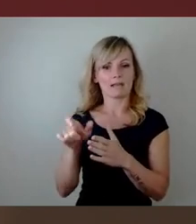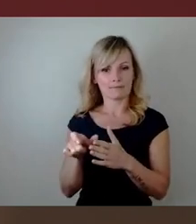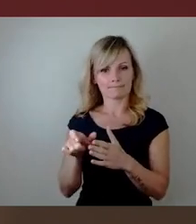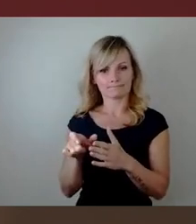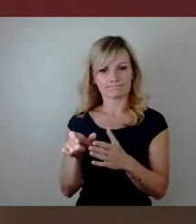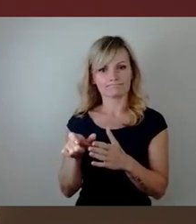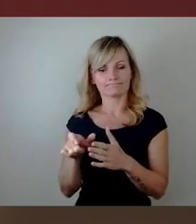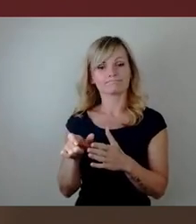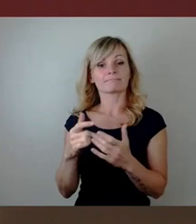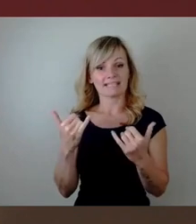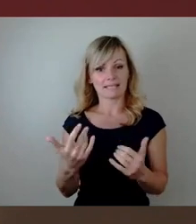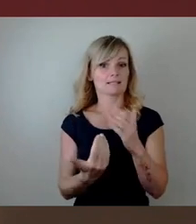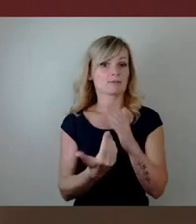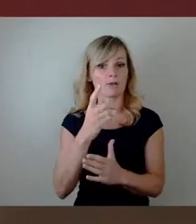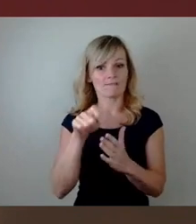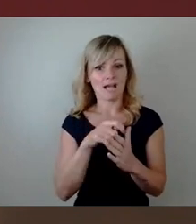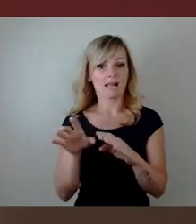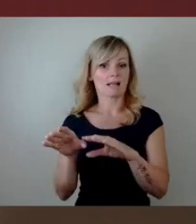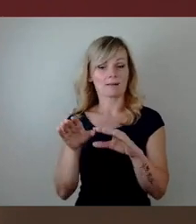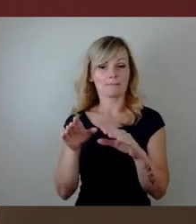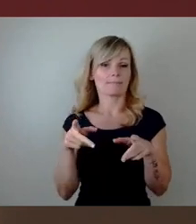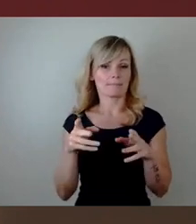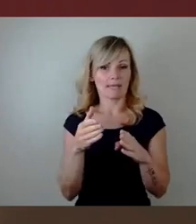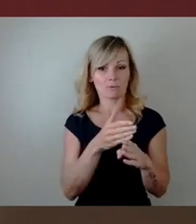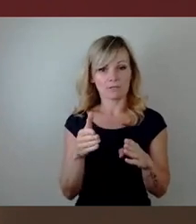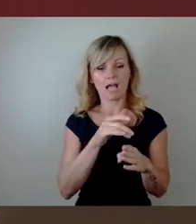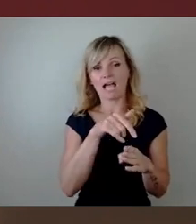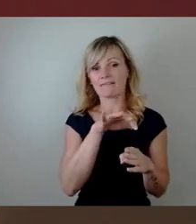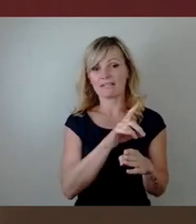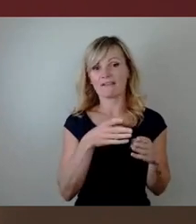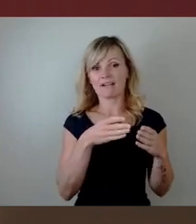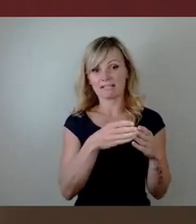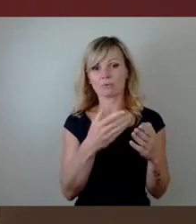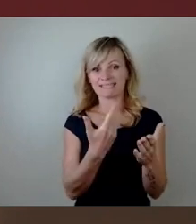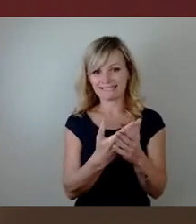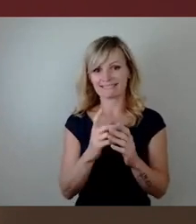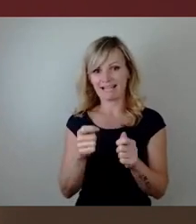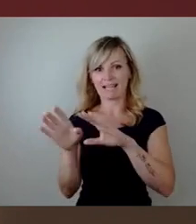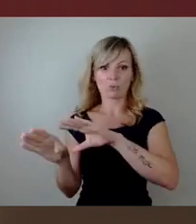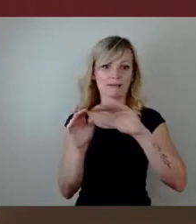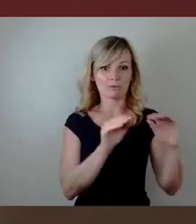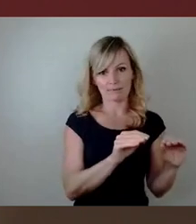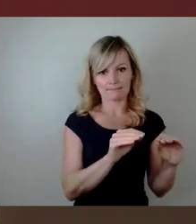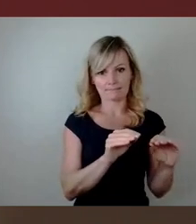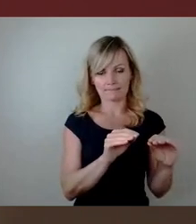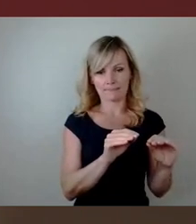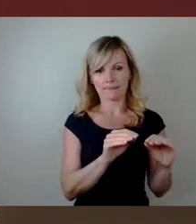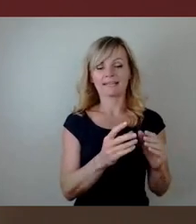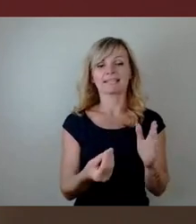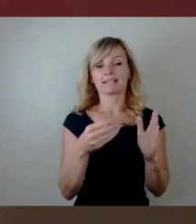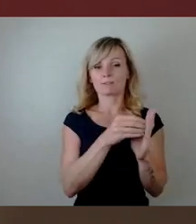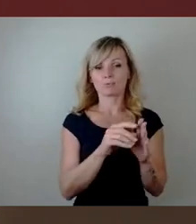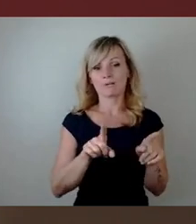worden von der AfD-Fraktion, die auch gleichzeitig einen Ersetzungsantrag